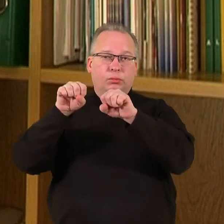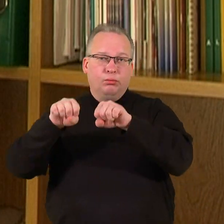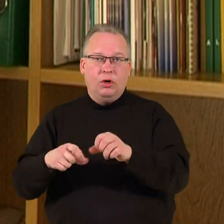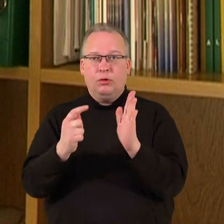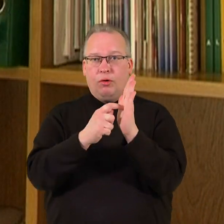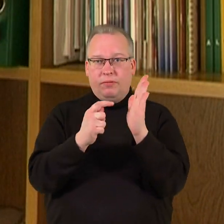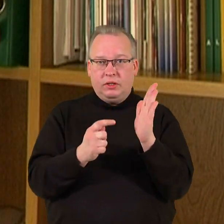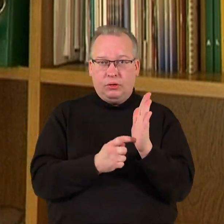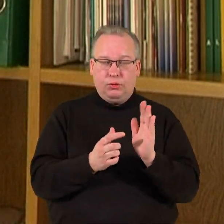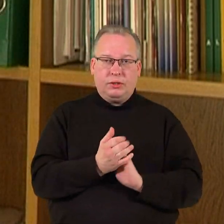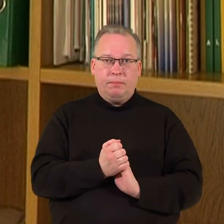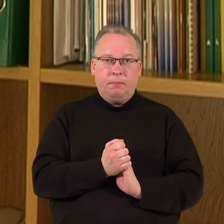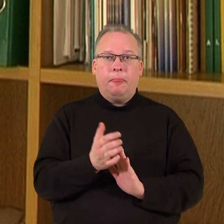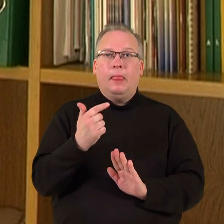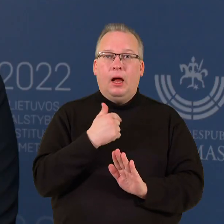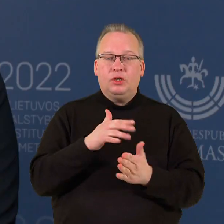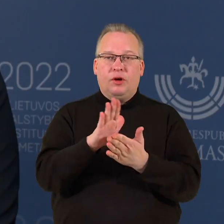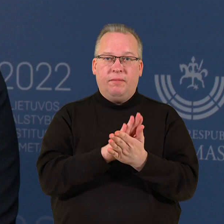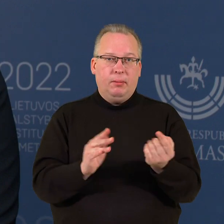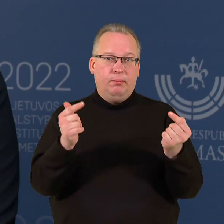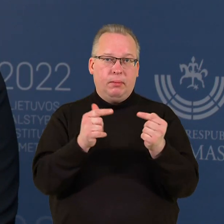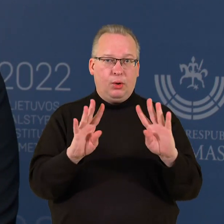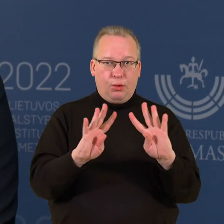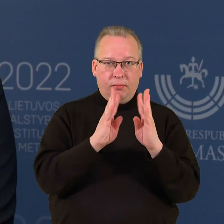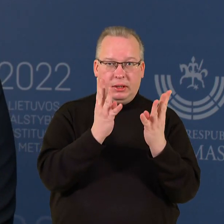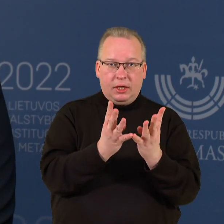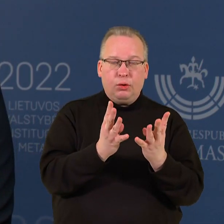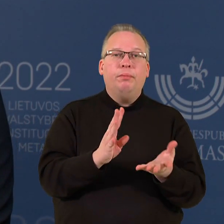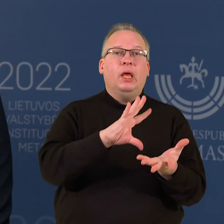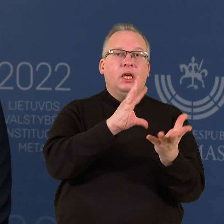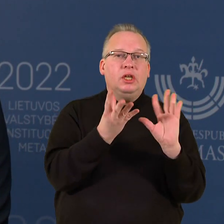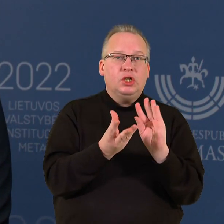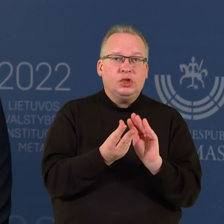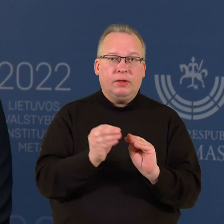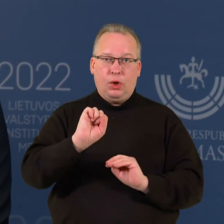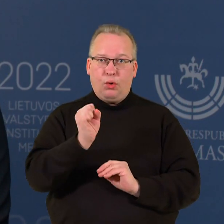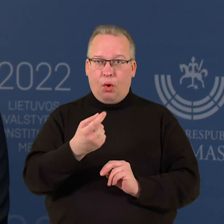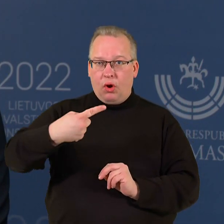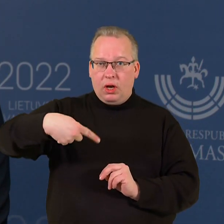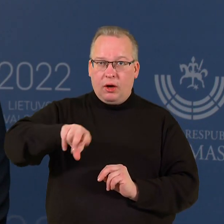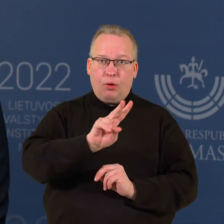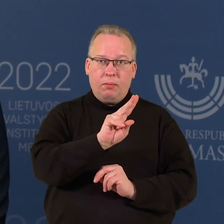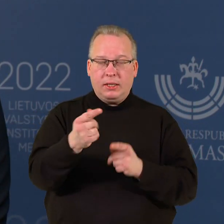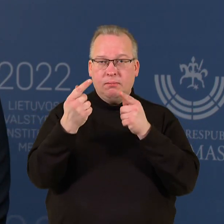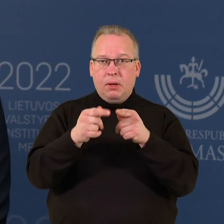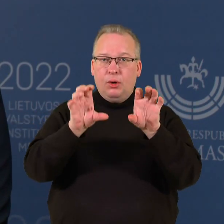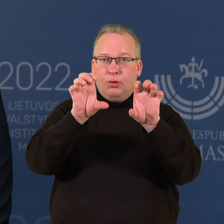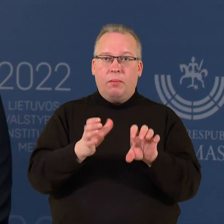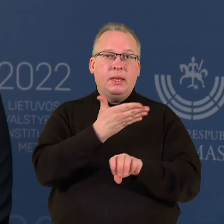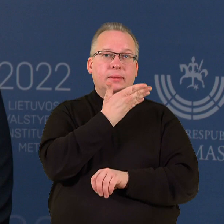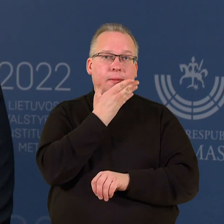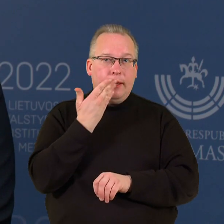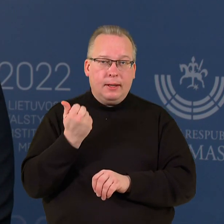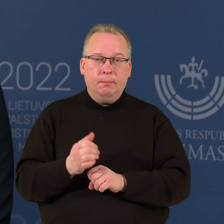koeficijantus. Aš visiškai pritariu komiteto išvadai arba tiem komiteto kolegom, kurie mano, kad prieštaravimo konstitucijai nėra,